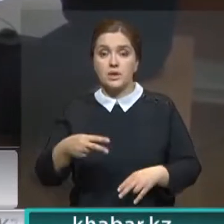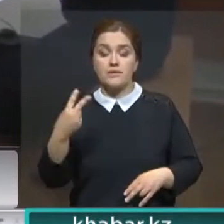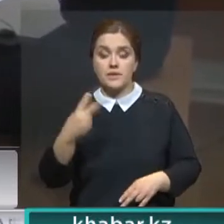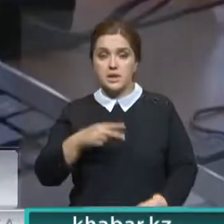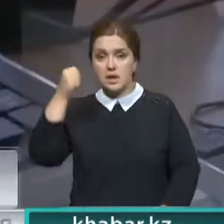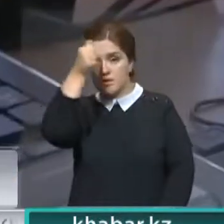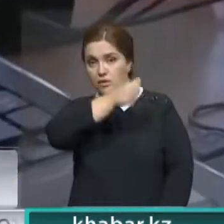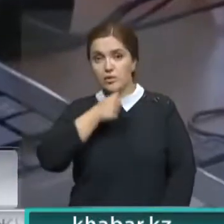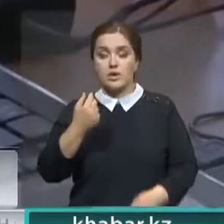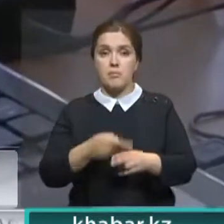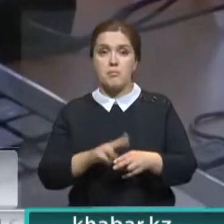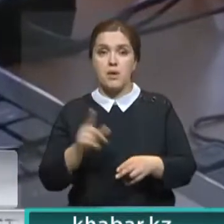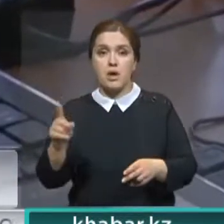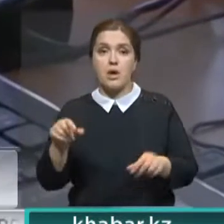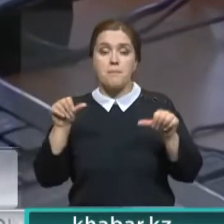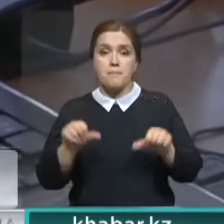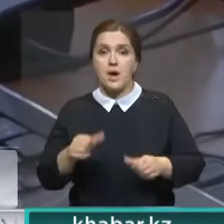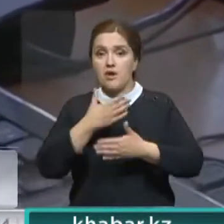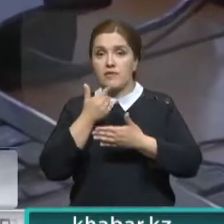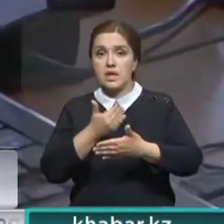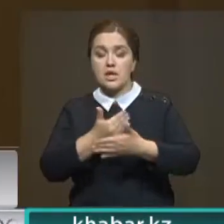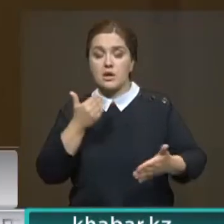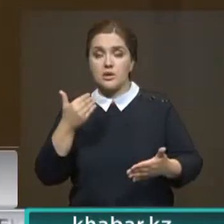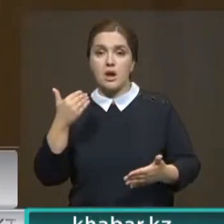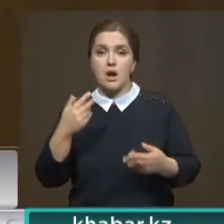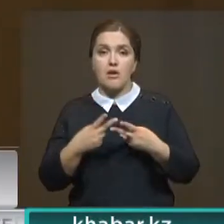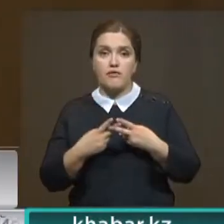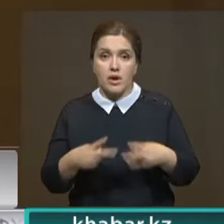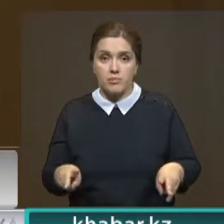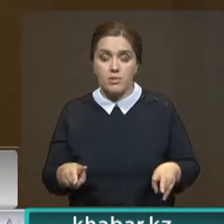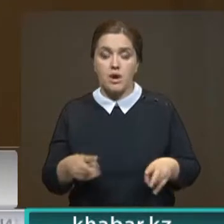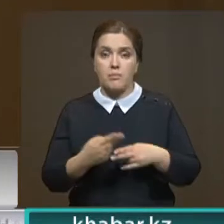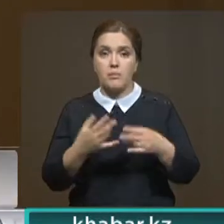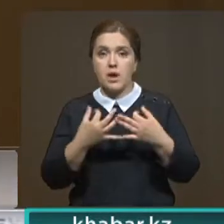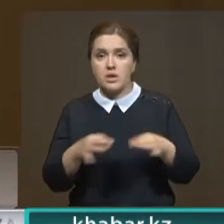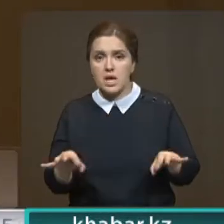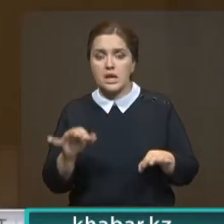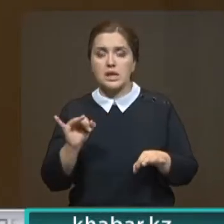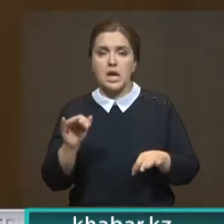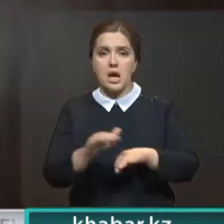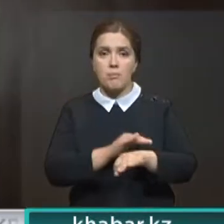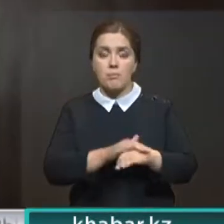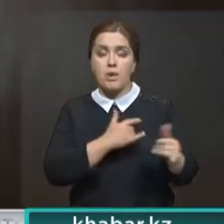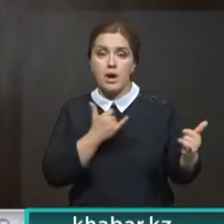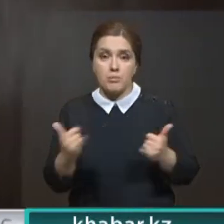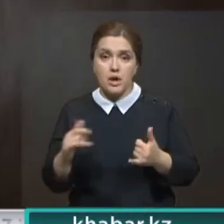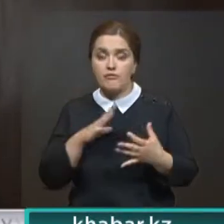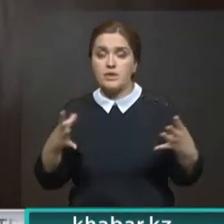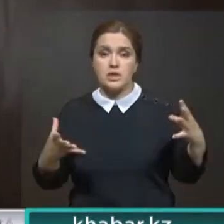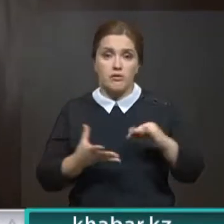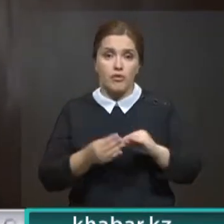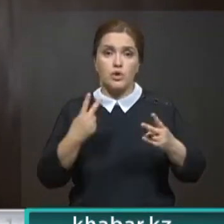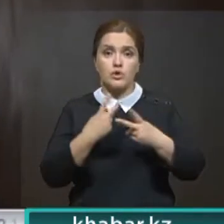года педофилы не имеют права на досрочное освобождение, амнистию и помилование. Всего же в местах лишения